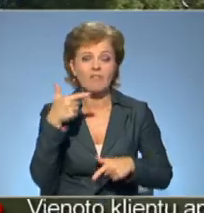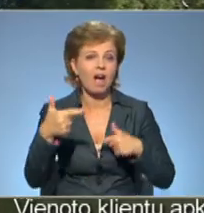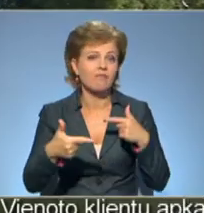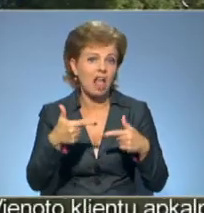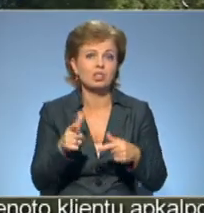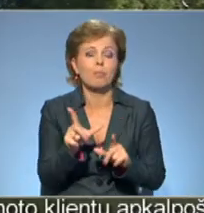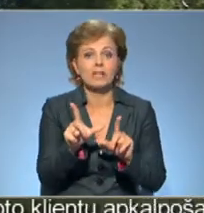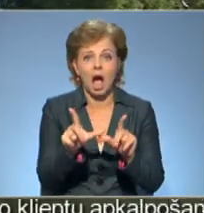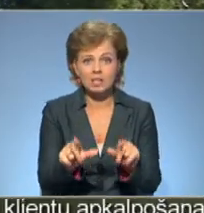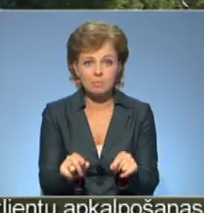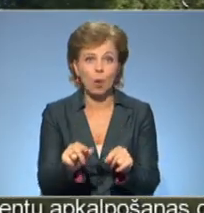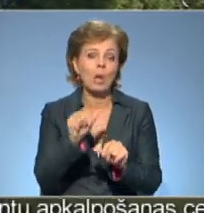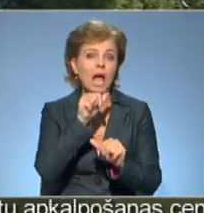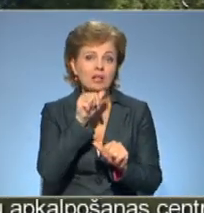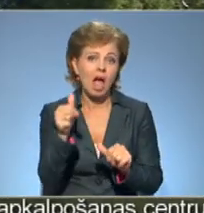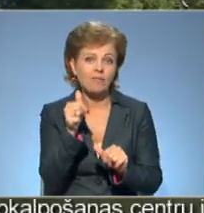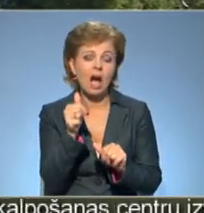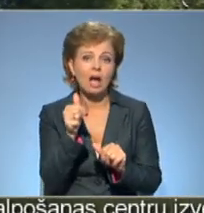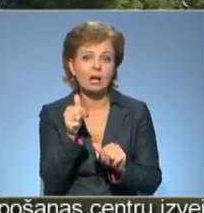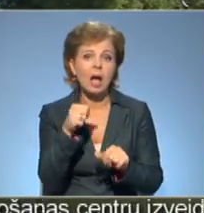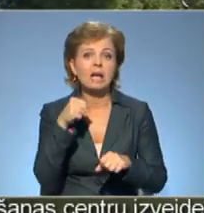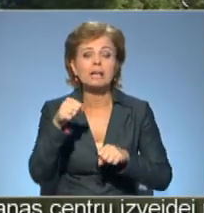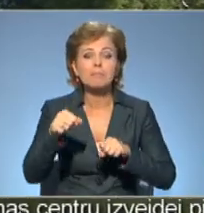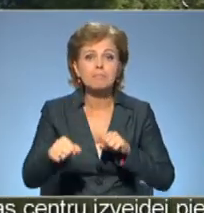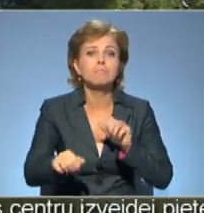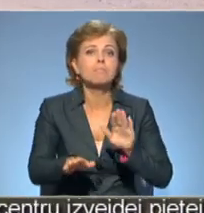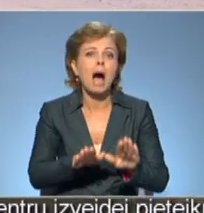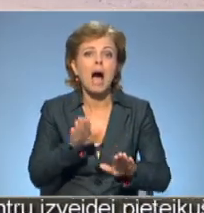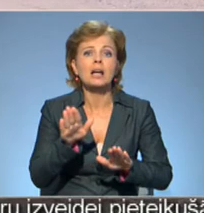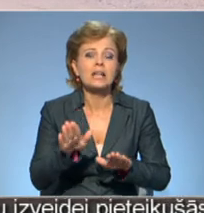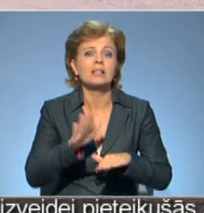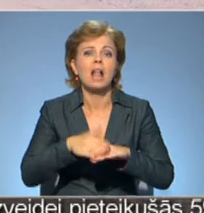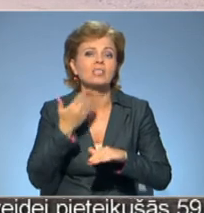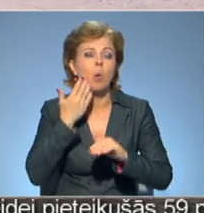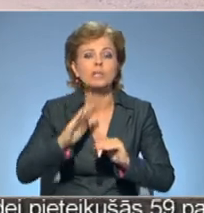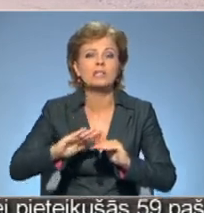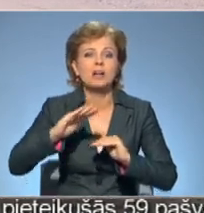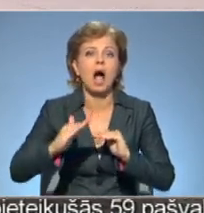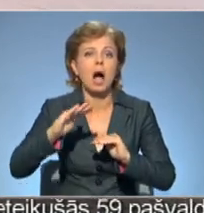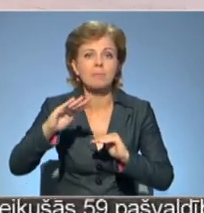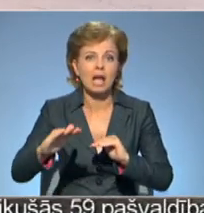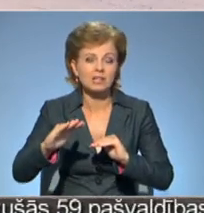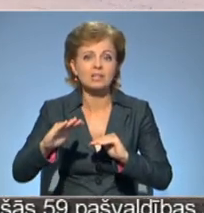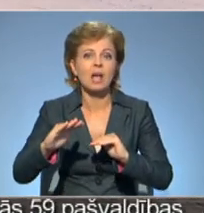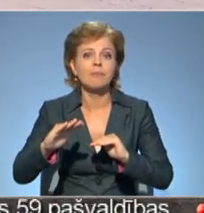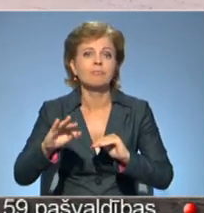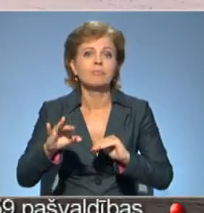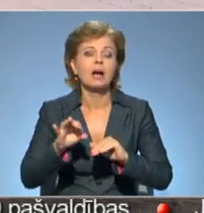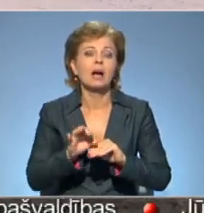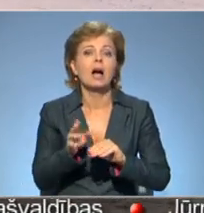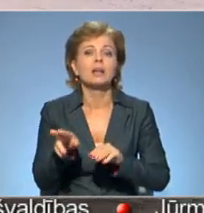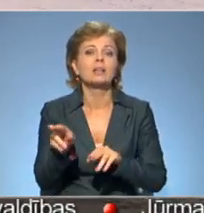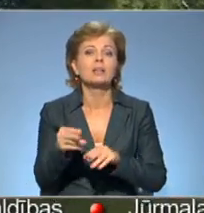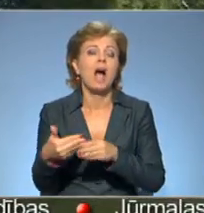aizbraukt, jo te nevar pagriezt to vēlspēd ir kāpnes. Vīrs uz gultas man guļ. Jācilā,